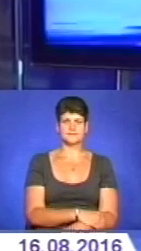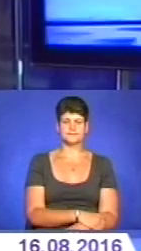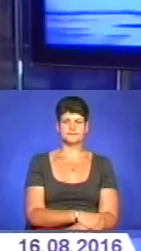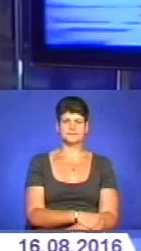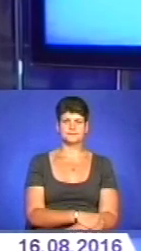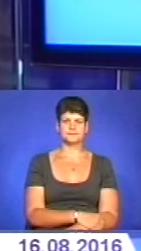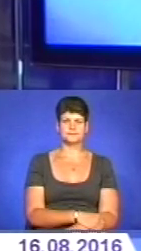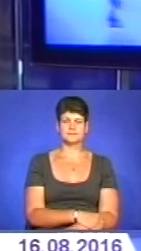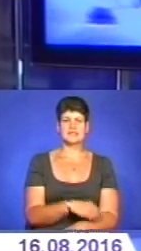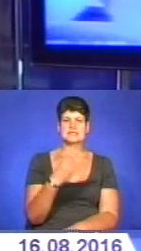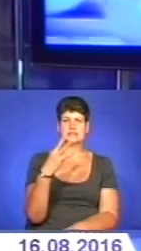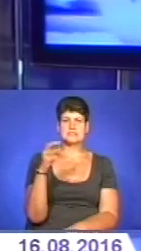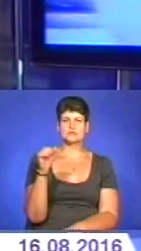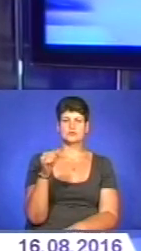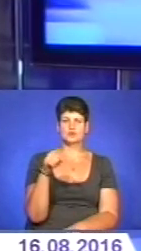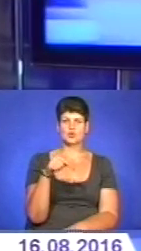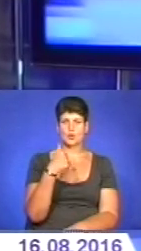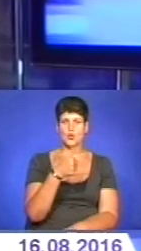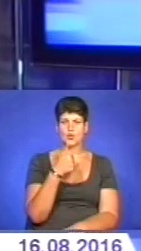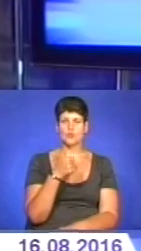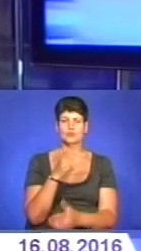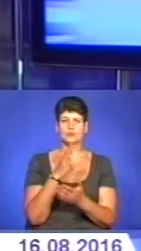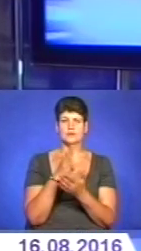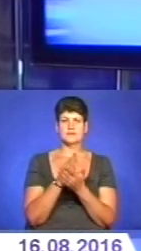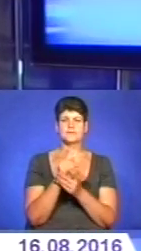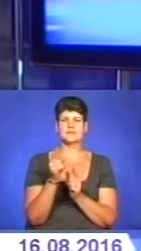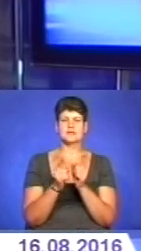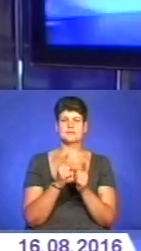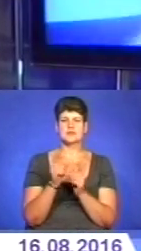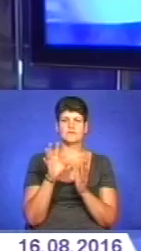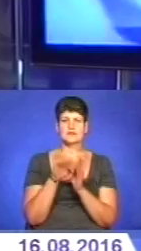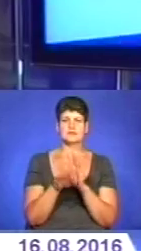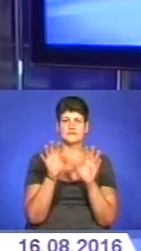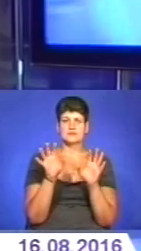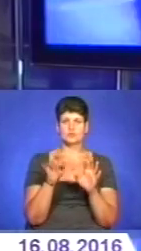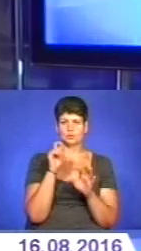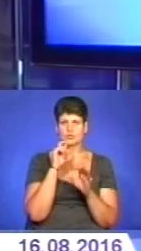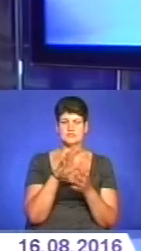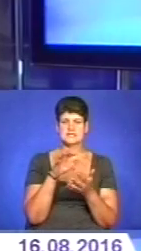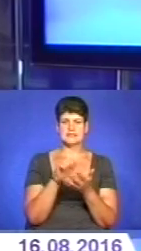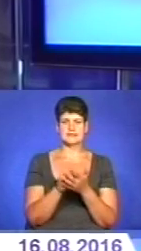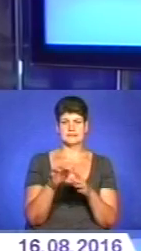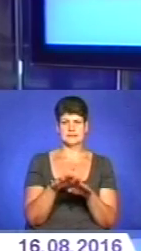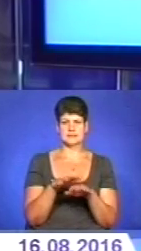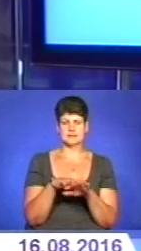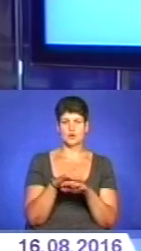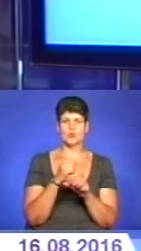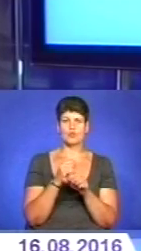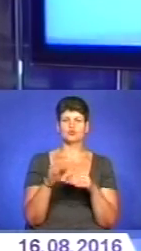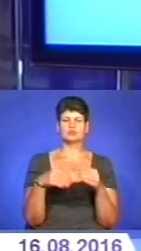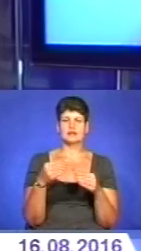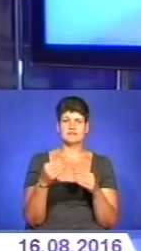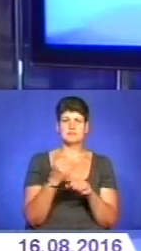З 30 серпня цього року набувають чинності зміни, внесені до закону України про зайнятість населення. Роботодавці, які